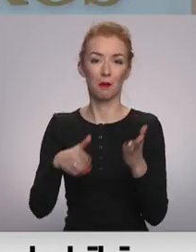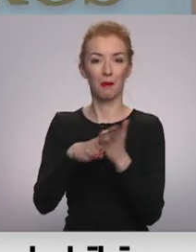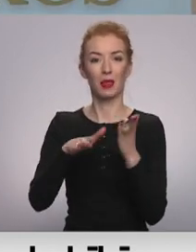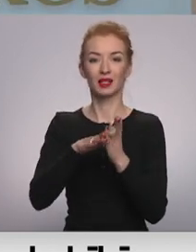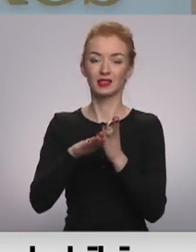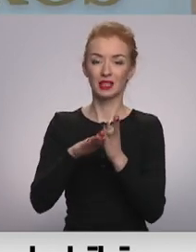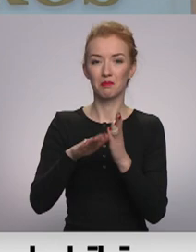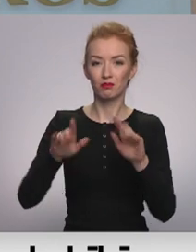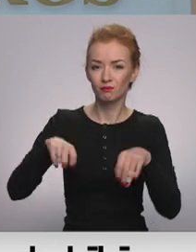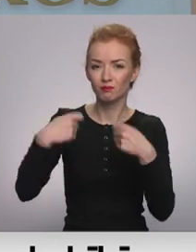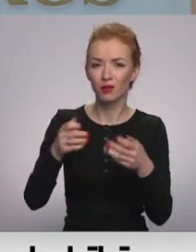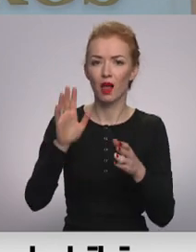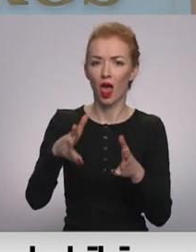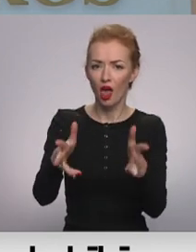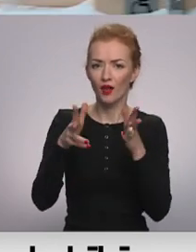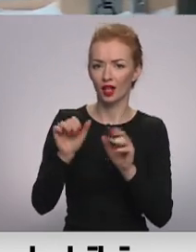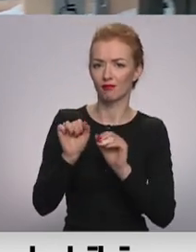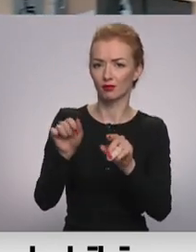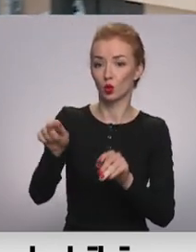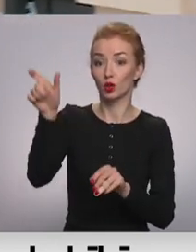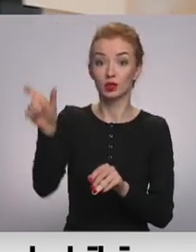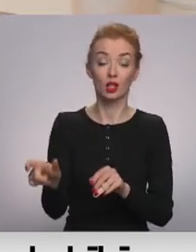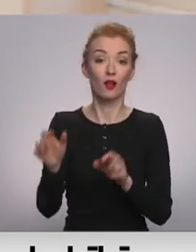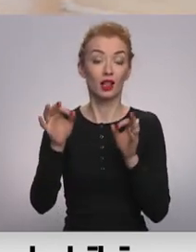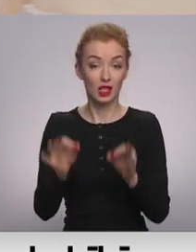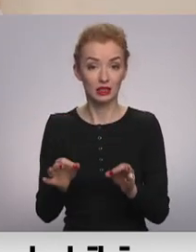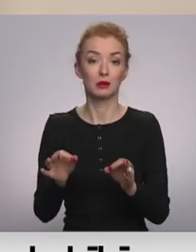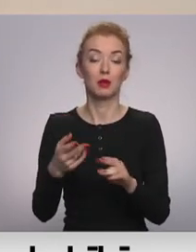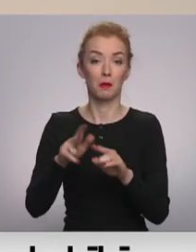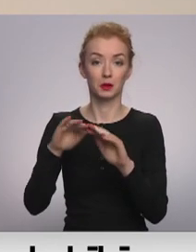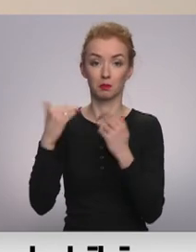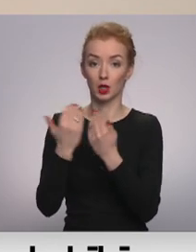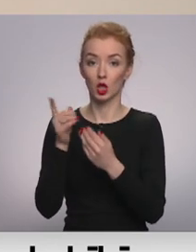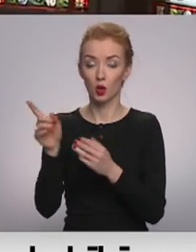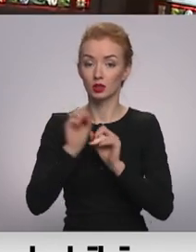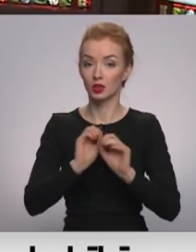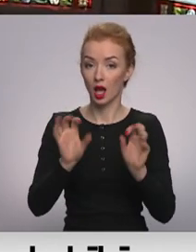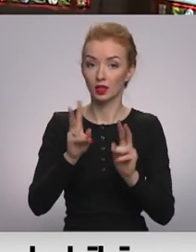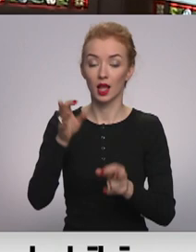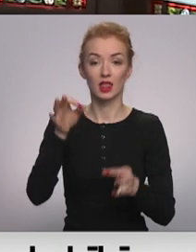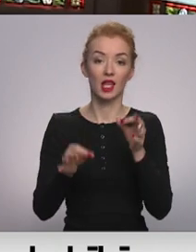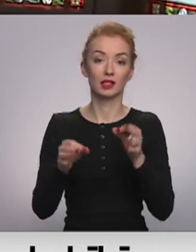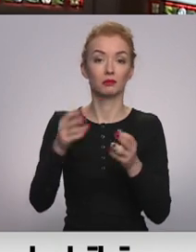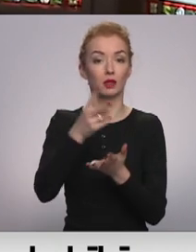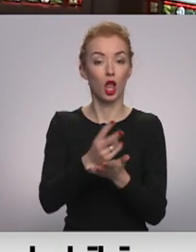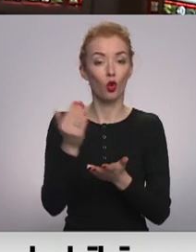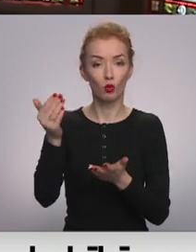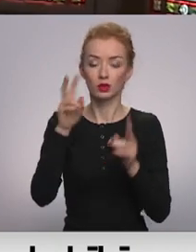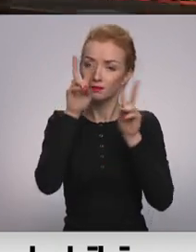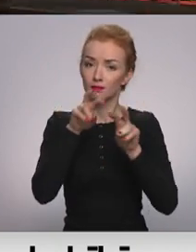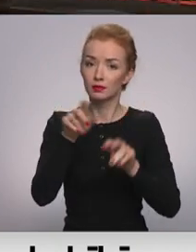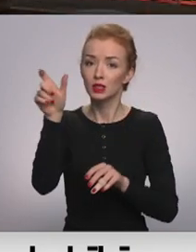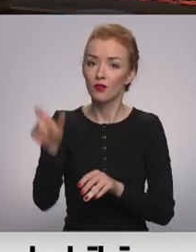Lai efektīvu varētu aizsargāt šo cilvēku tiesības. Tiesības arga birojā stāsta, ka tiesas pienākums ir izzināti vajadzības,